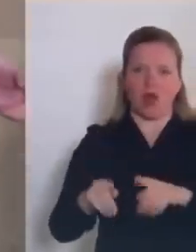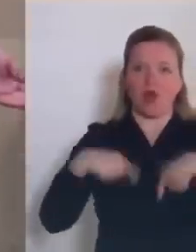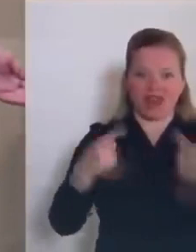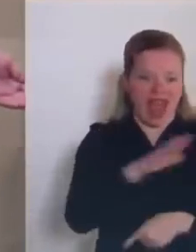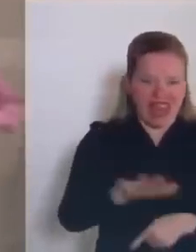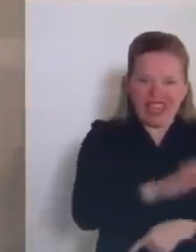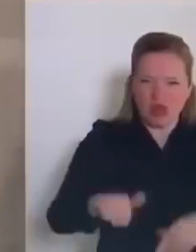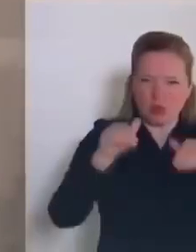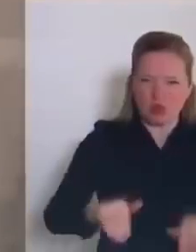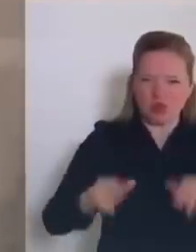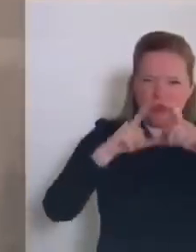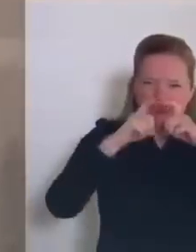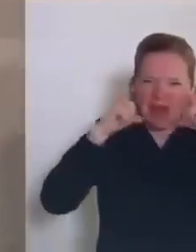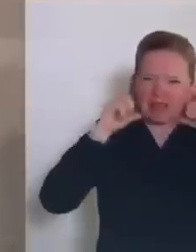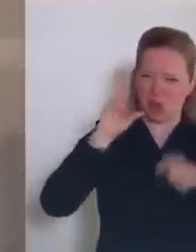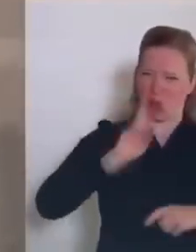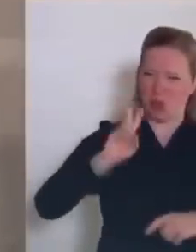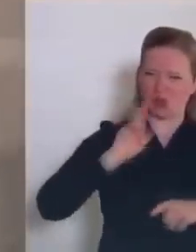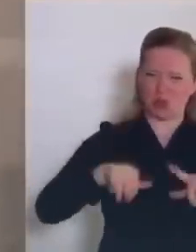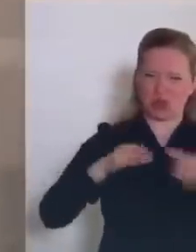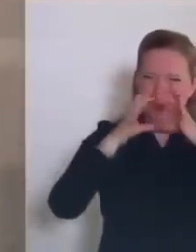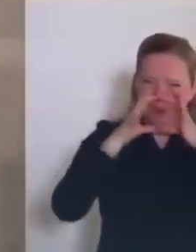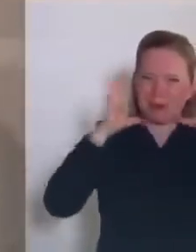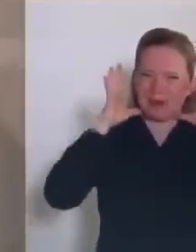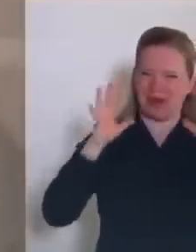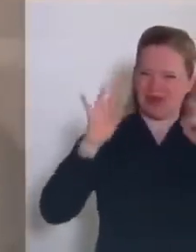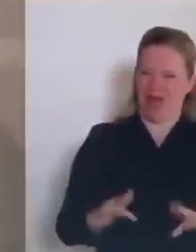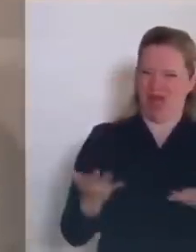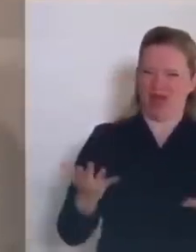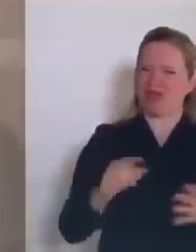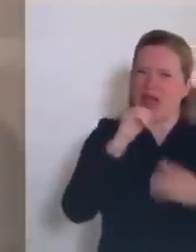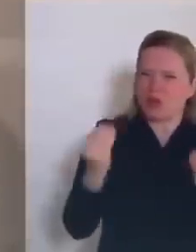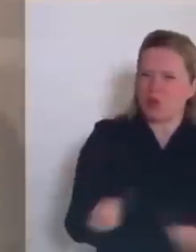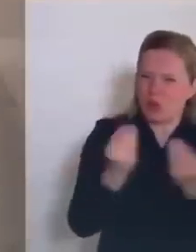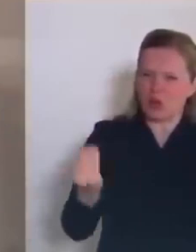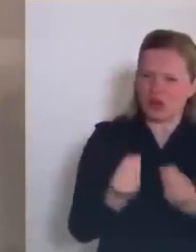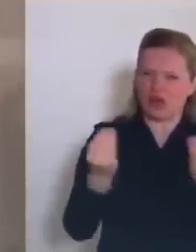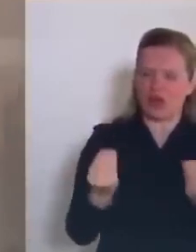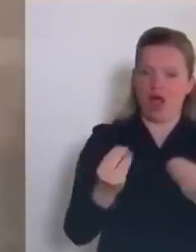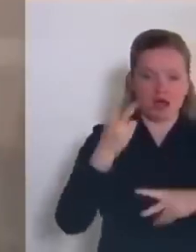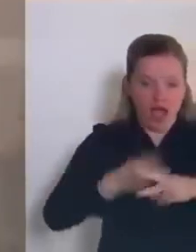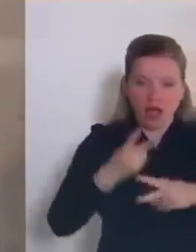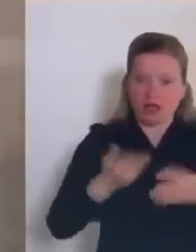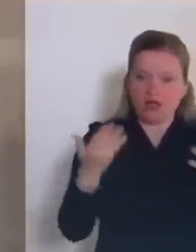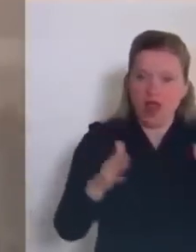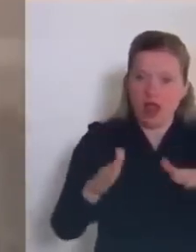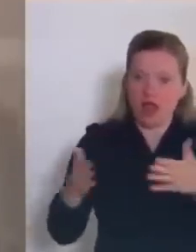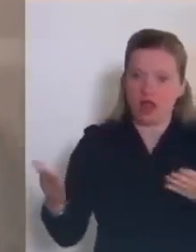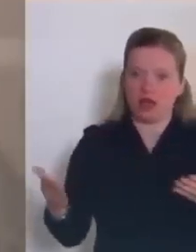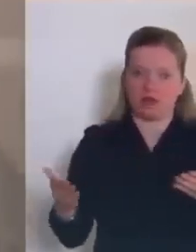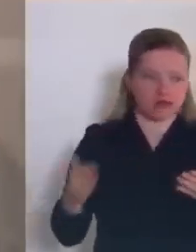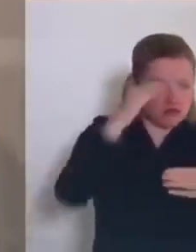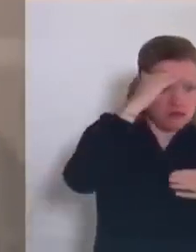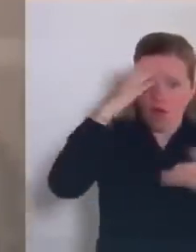i casi di malattia, dove e come possiamo ancora oggi trasmettercelo? Ce l'abbiamo già tutti! 2